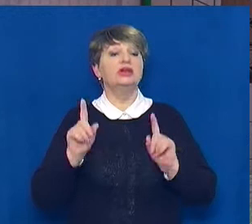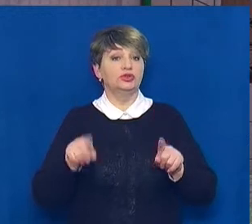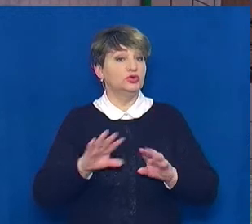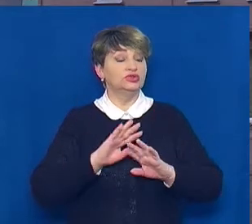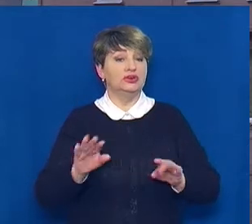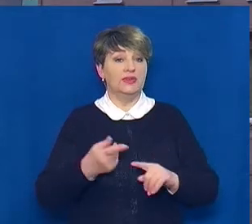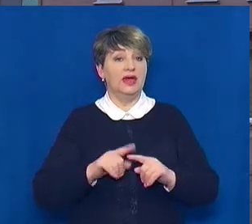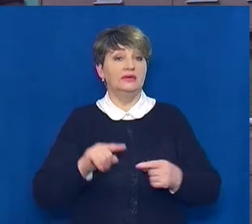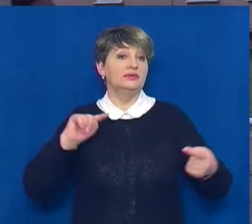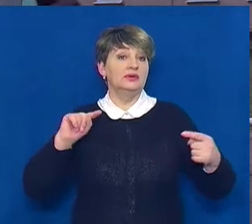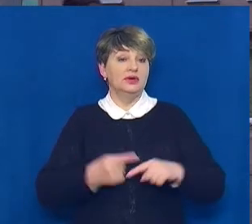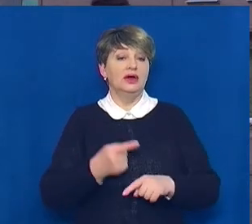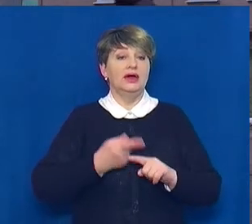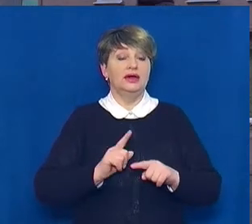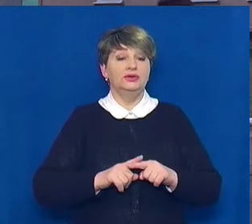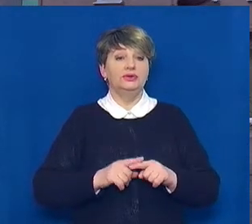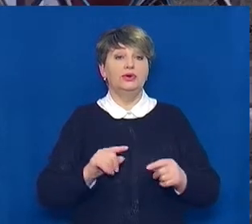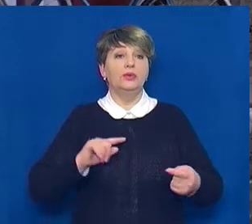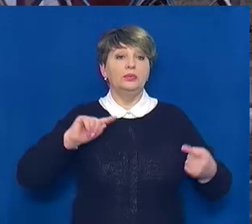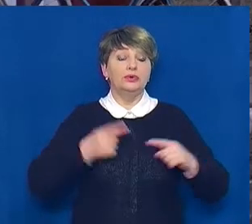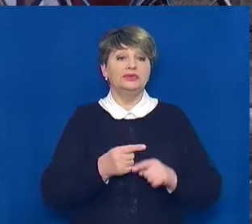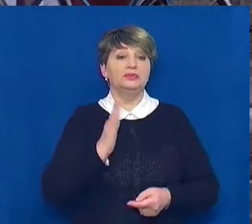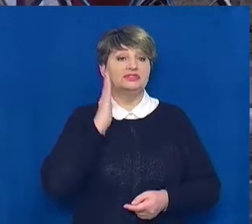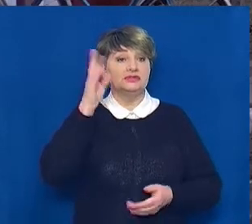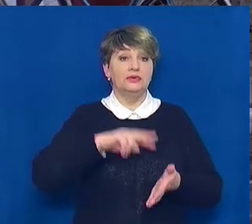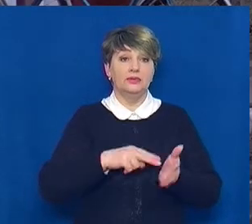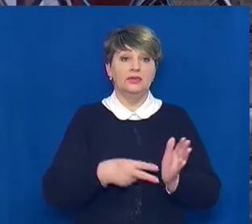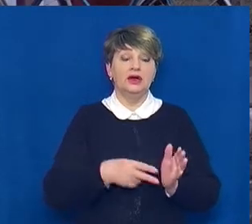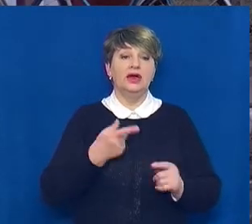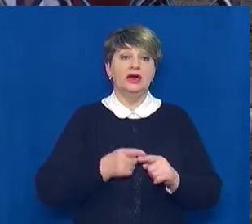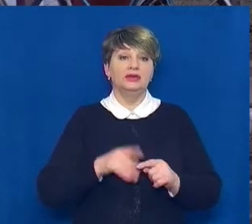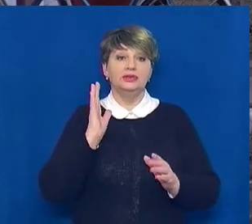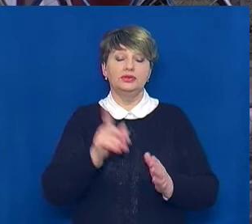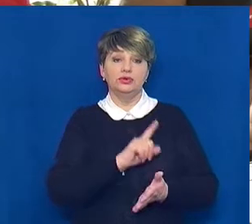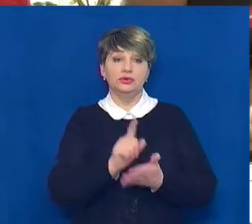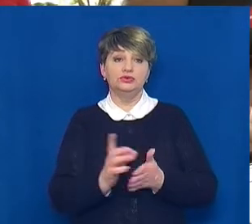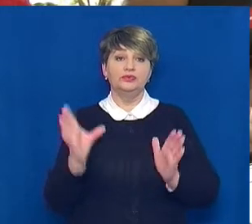перспективному плану області. За ним Свідівок має бути у складі Мошнівської ОТГ.